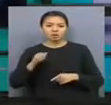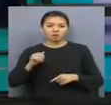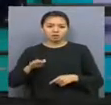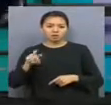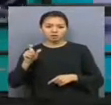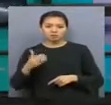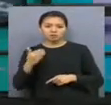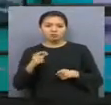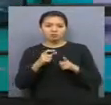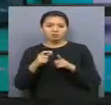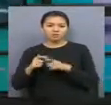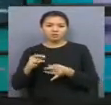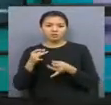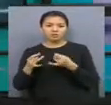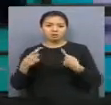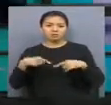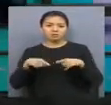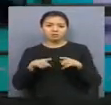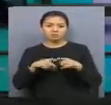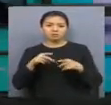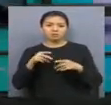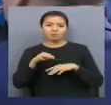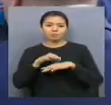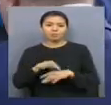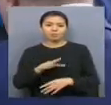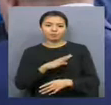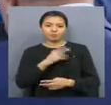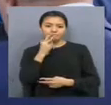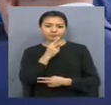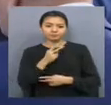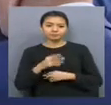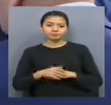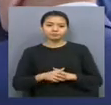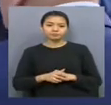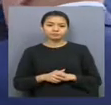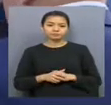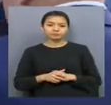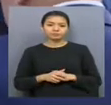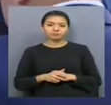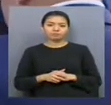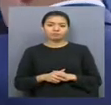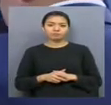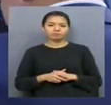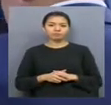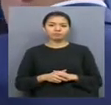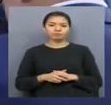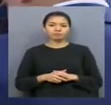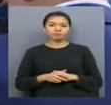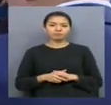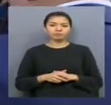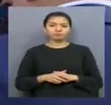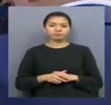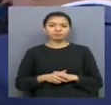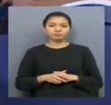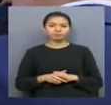Туқаевтің сөз сөйлеуін ұжымды қарау емдастырылды. Экономически реформы ұжы немазможны без